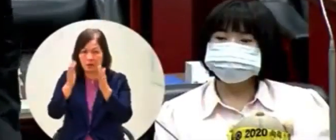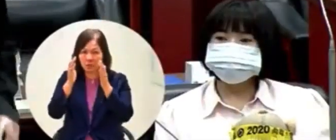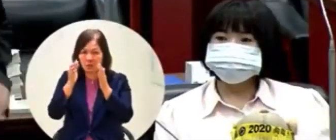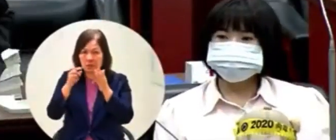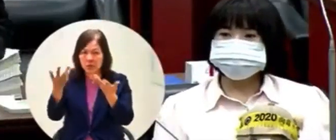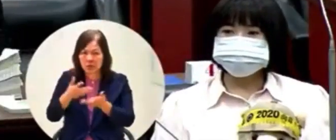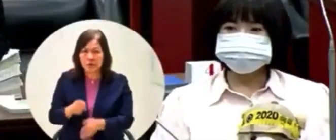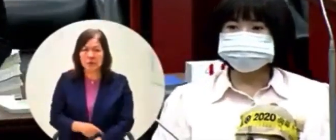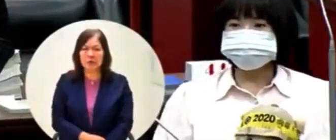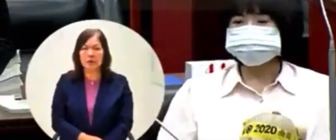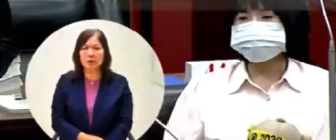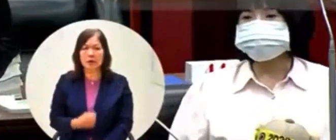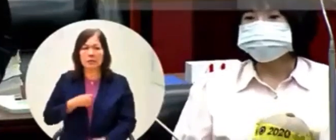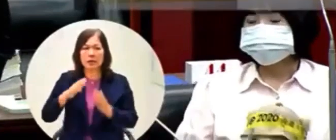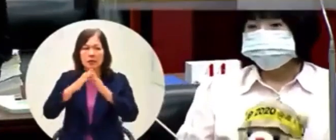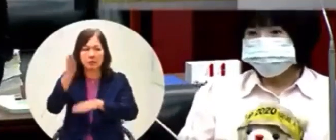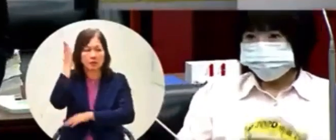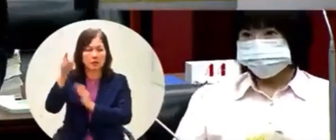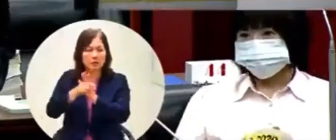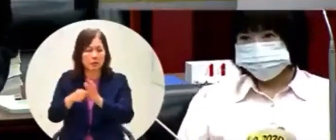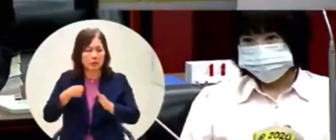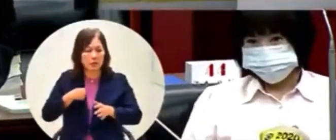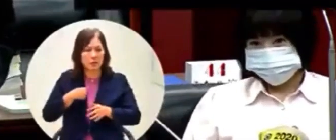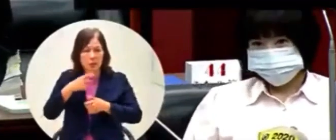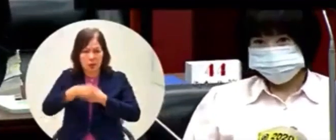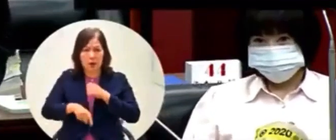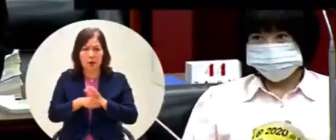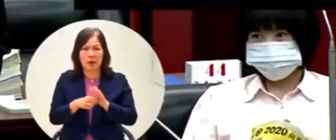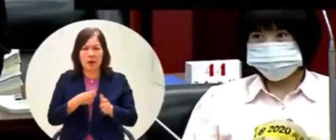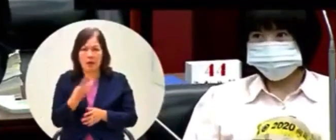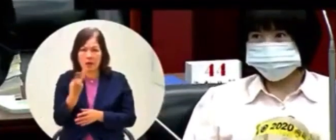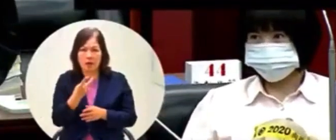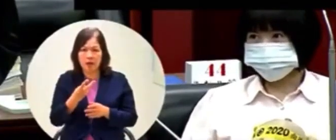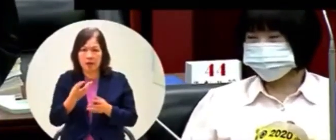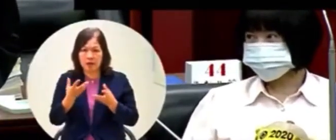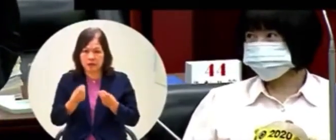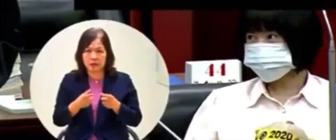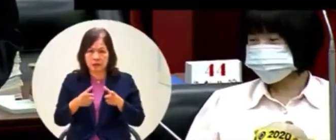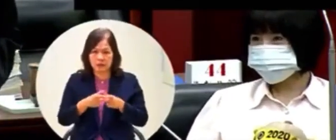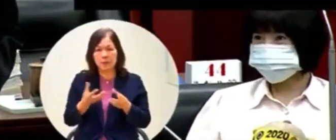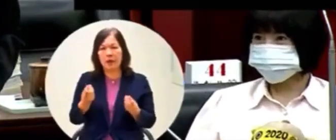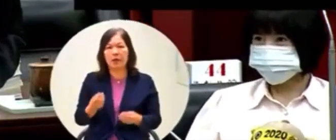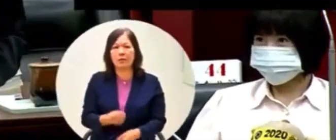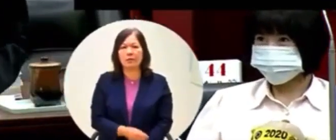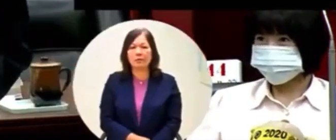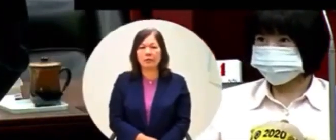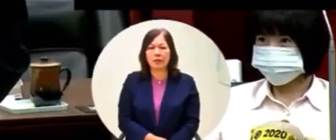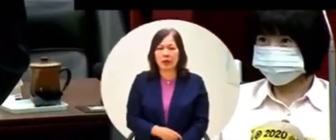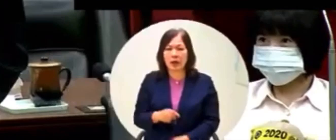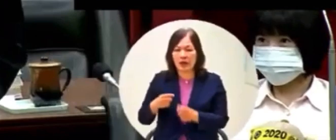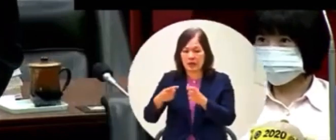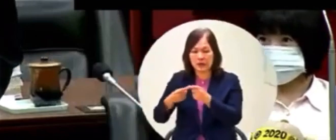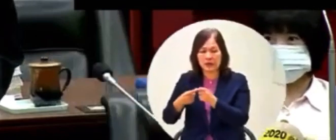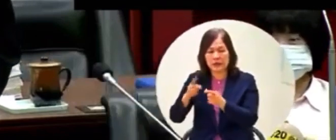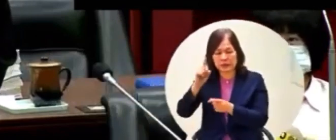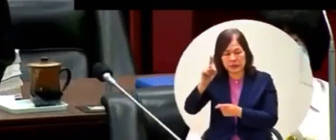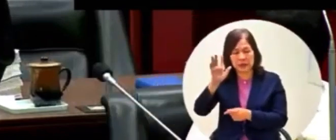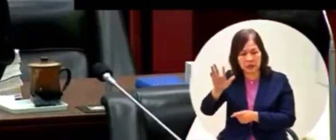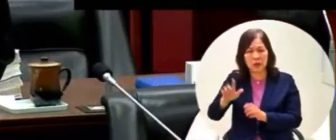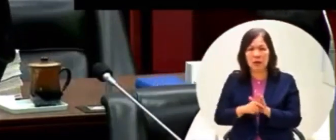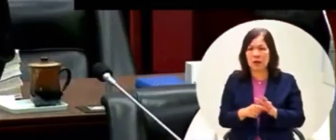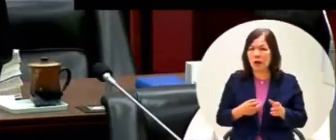騎市長的角度我跟你說兩個無心再加一個有心哪兩個無心第一個